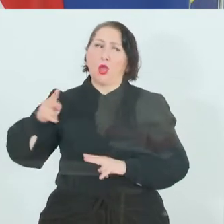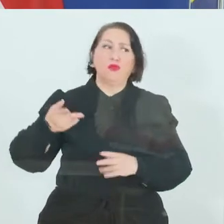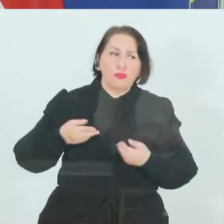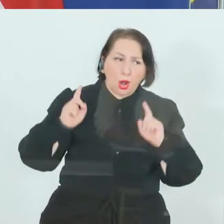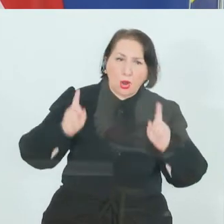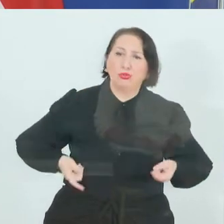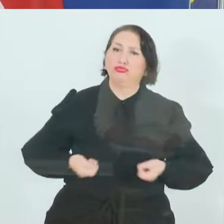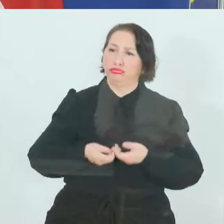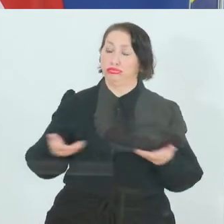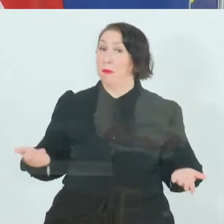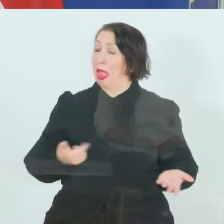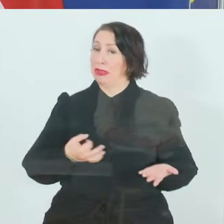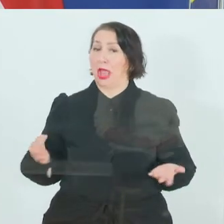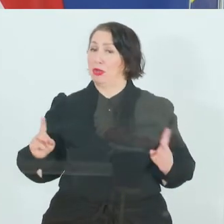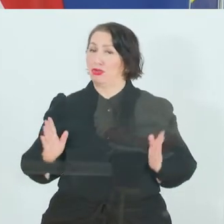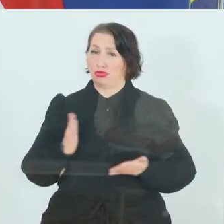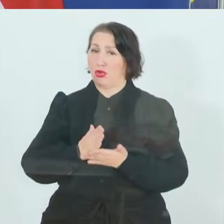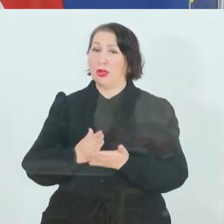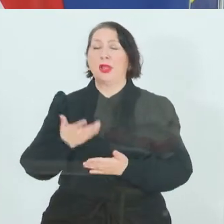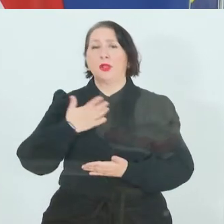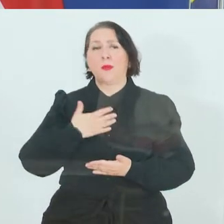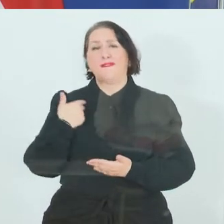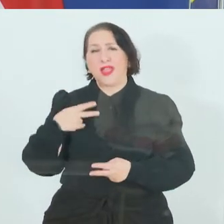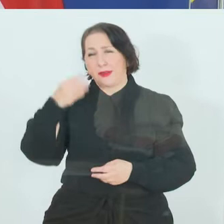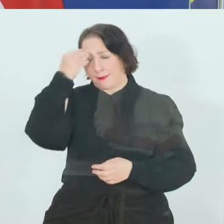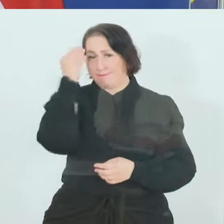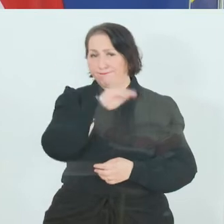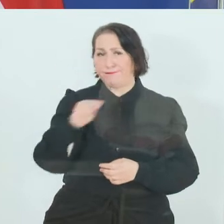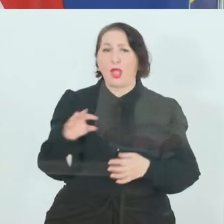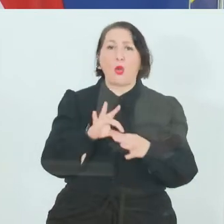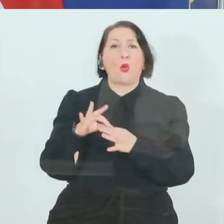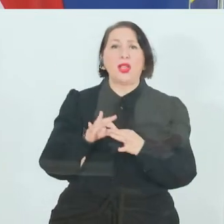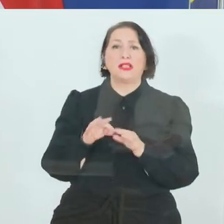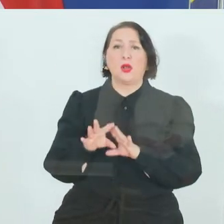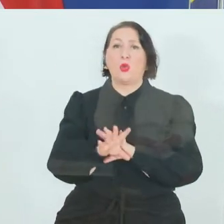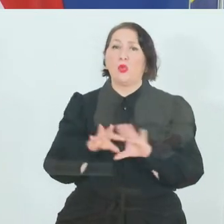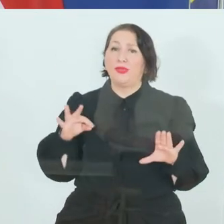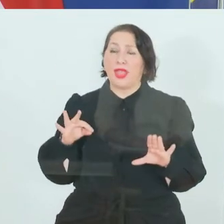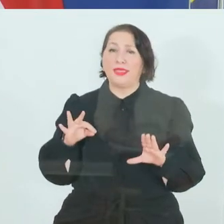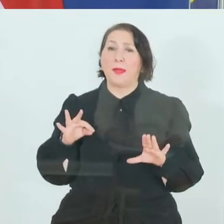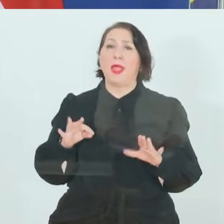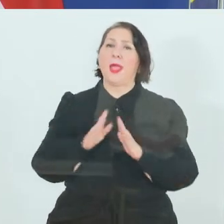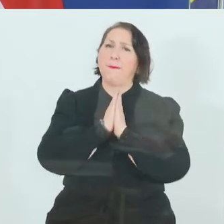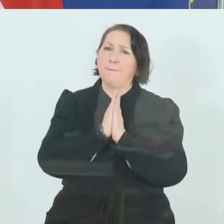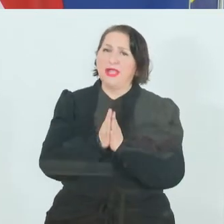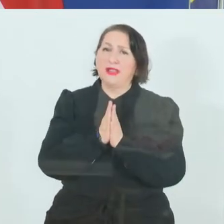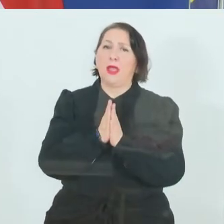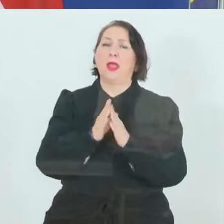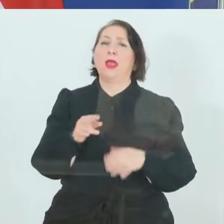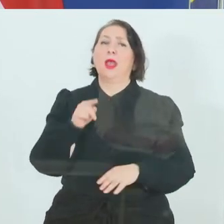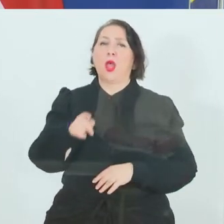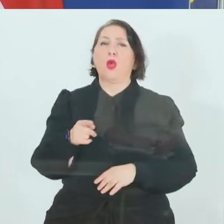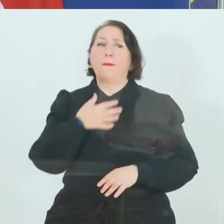gehandelt. Mein Appell ist weiterhin, dass wir die Organisationen, Unternehmen bitten, beim AMS die